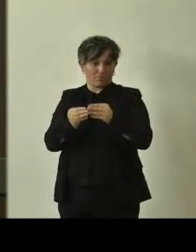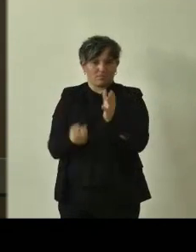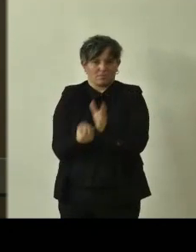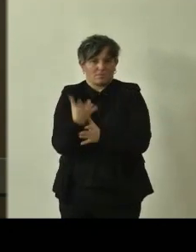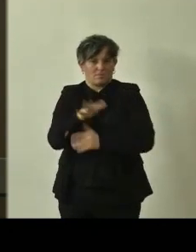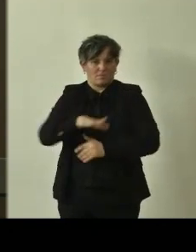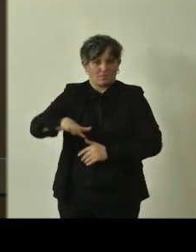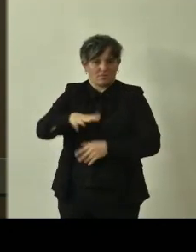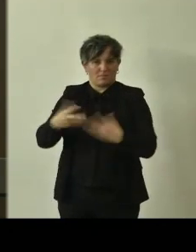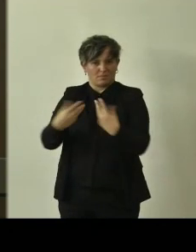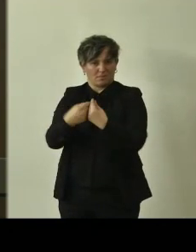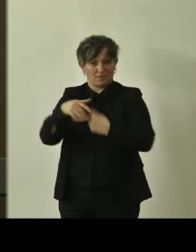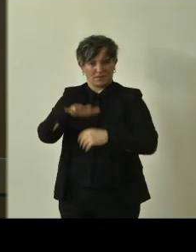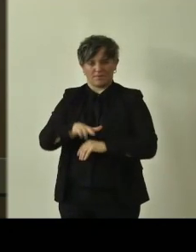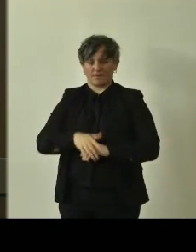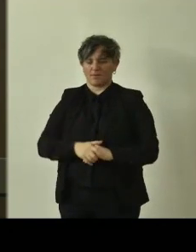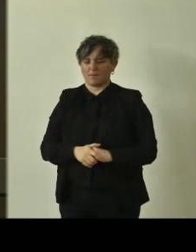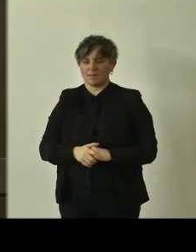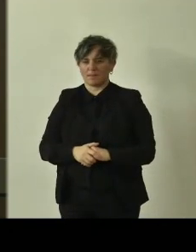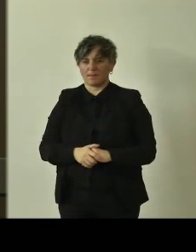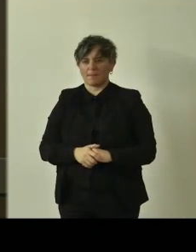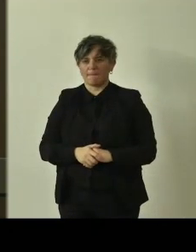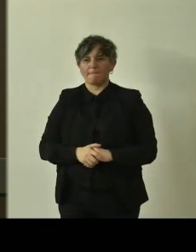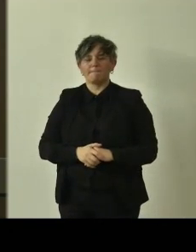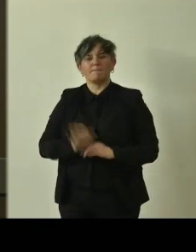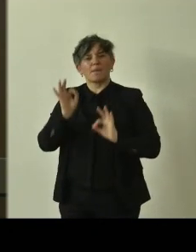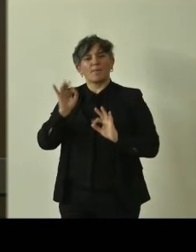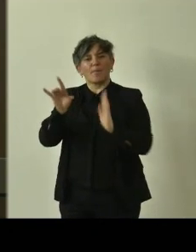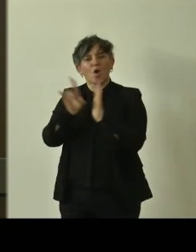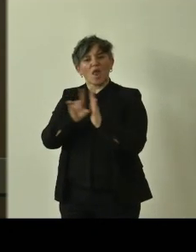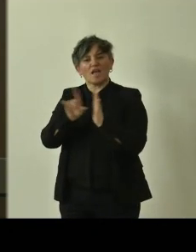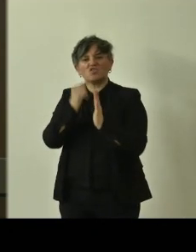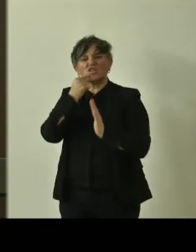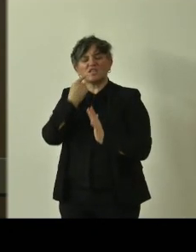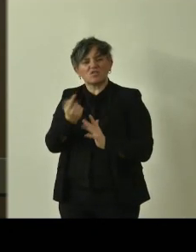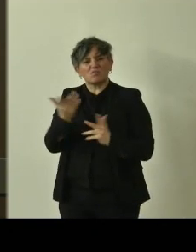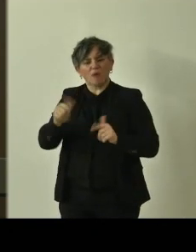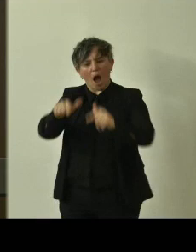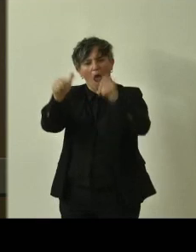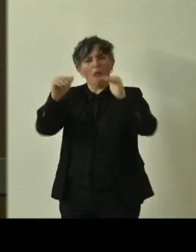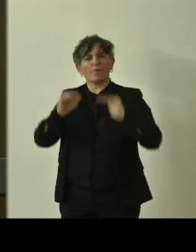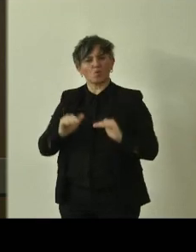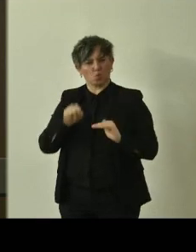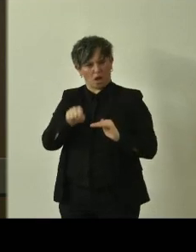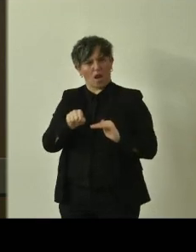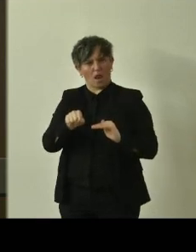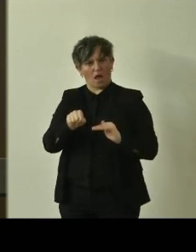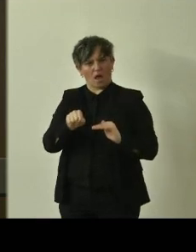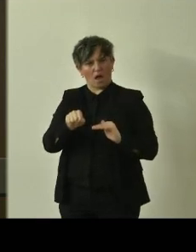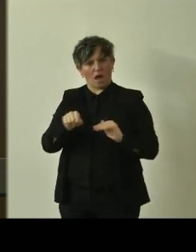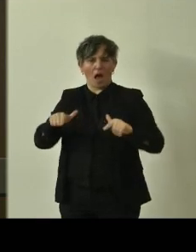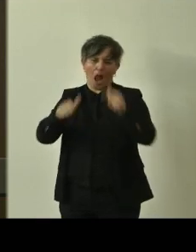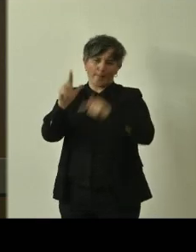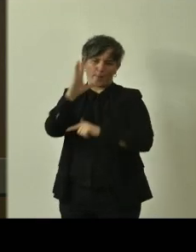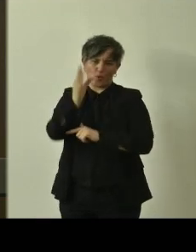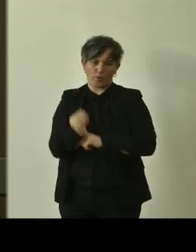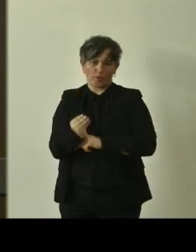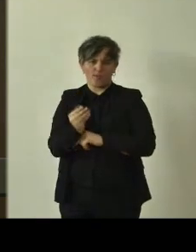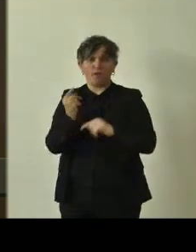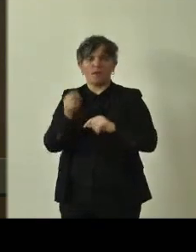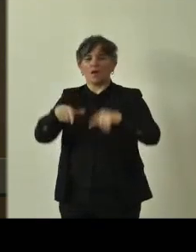contesto. La legge tutela gli alberi monumentali e ne vieta l